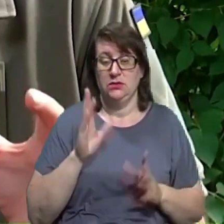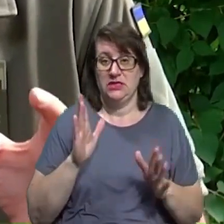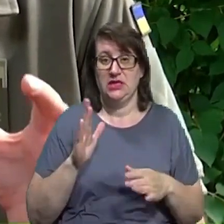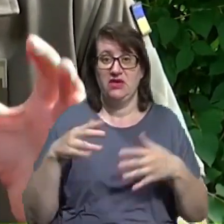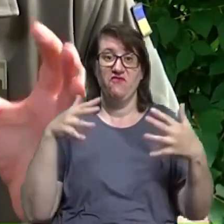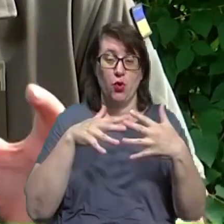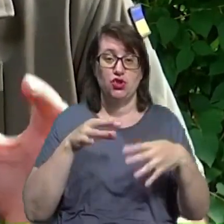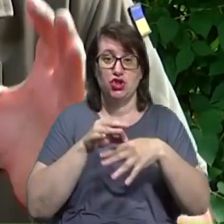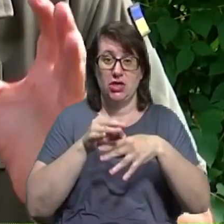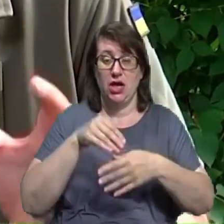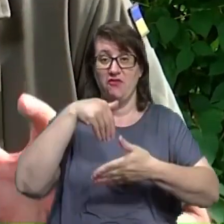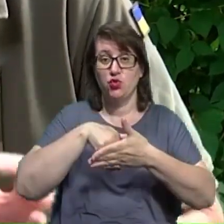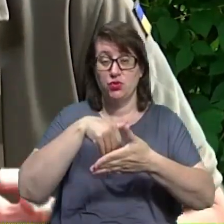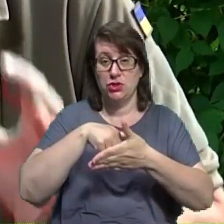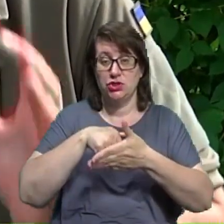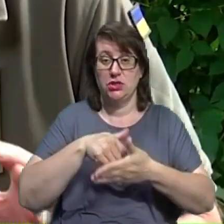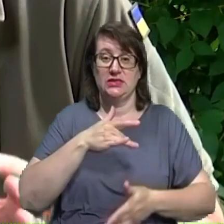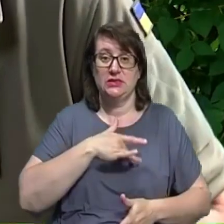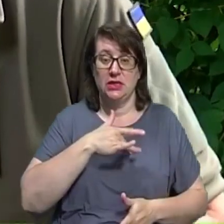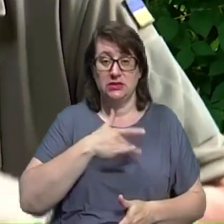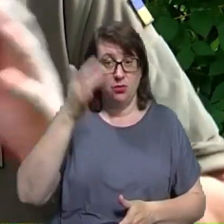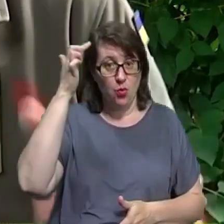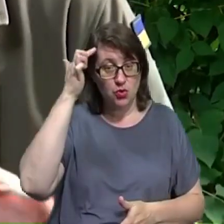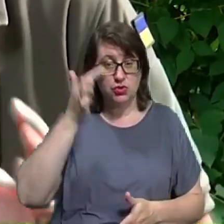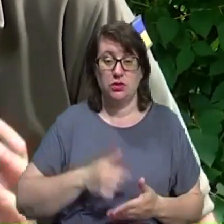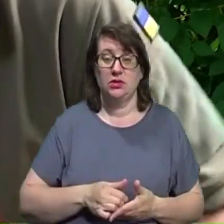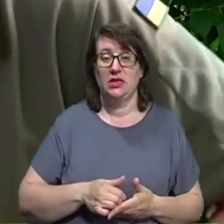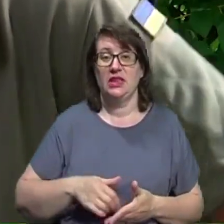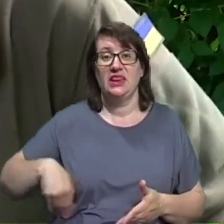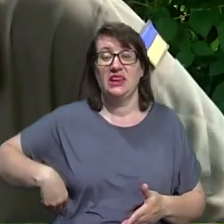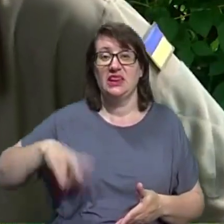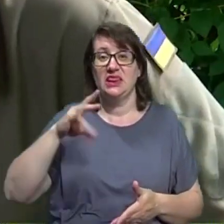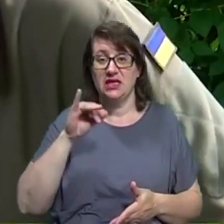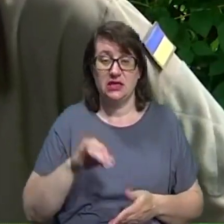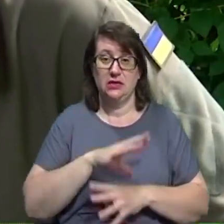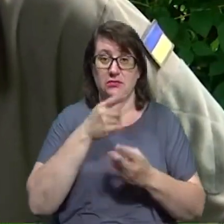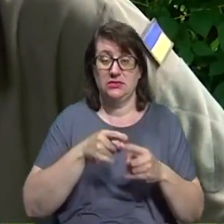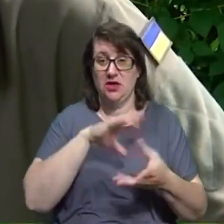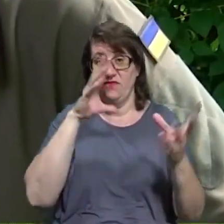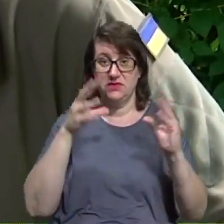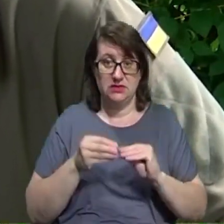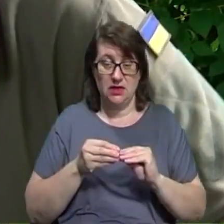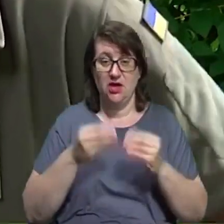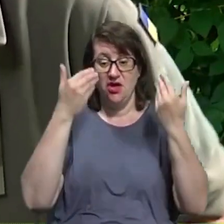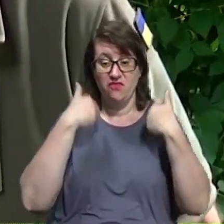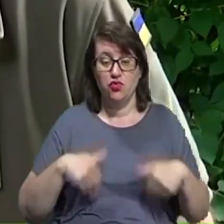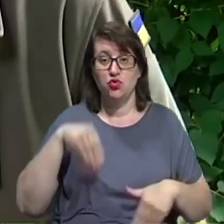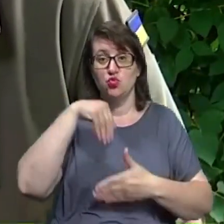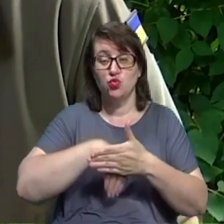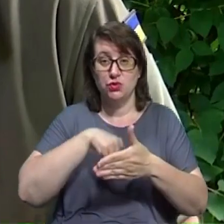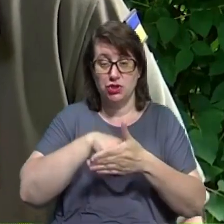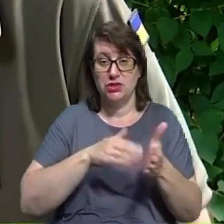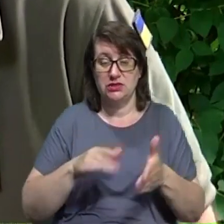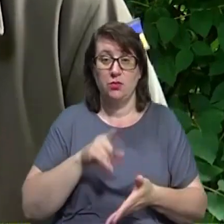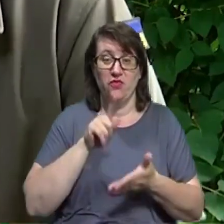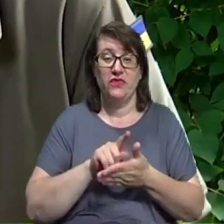внутрішнє – це серце, мозок, нирки. Вся ця внутрішня система, вона має виробляти